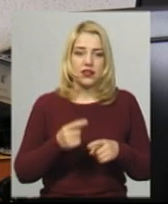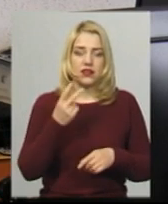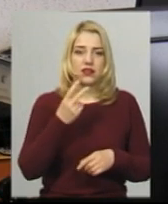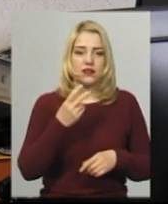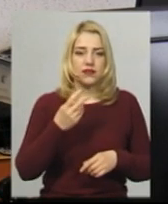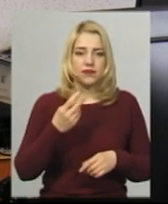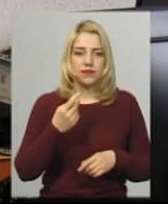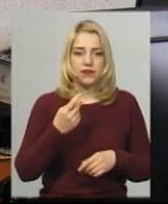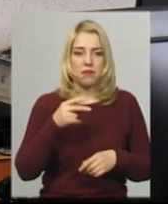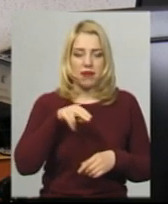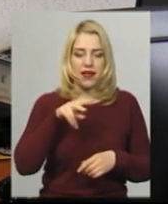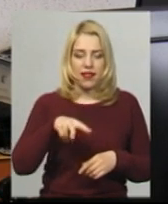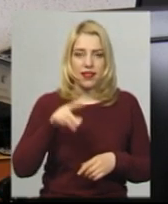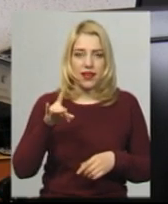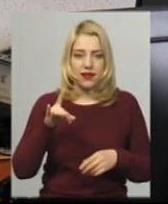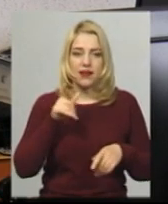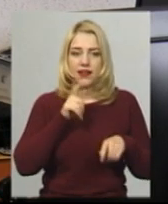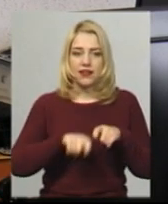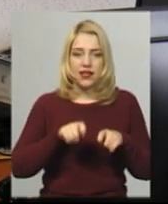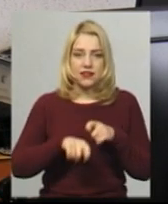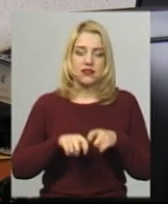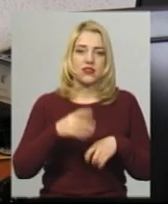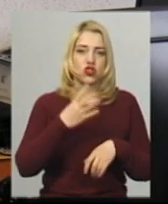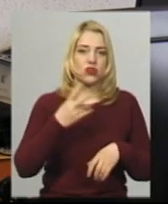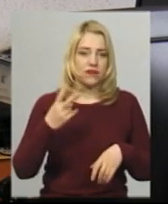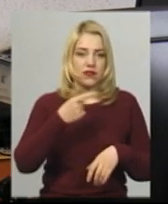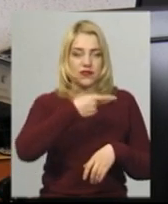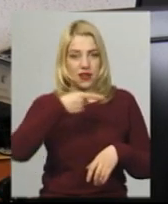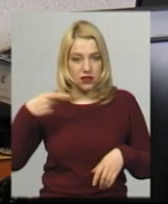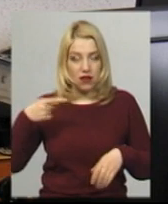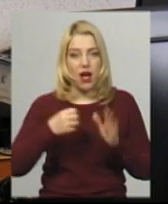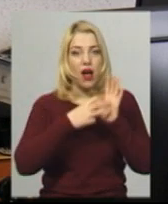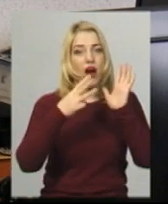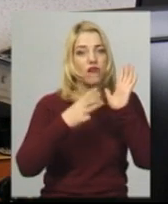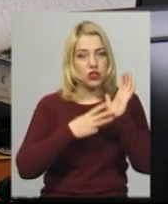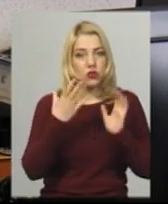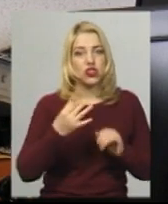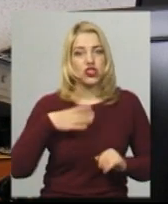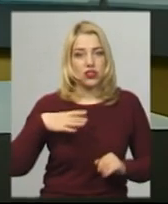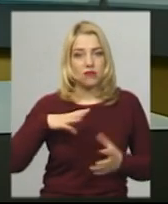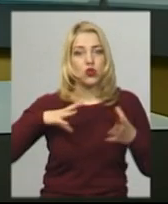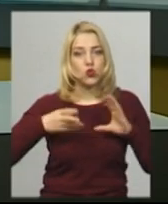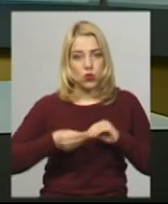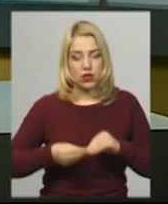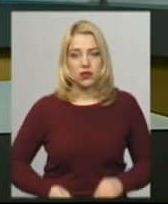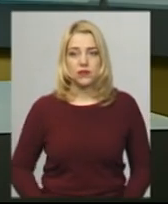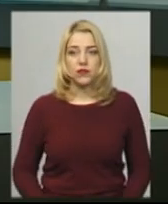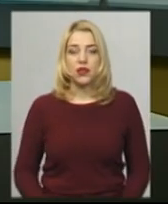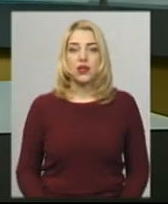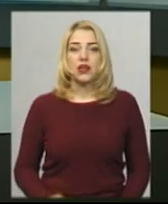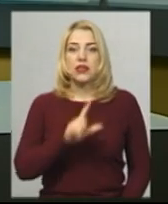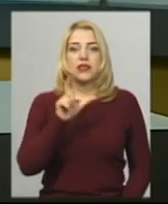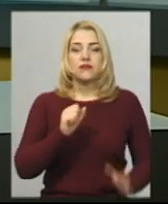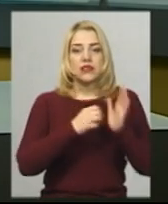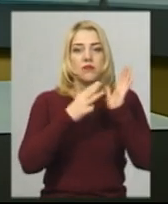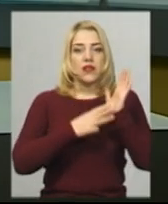негативні. По 18 ми ще чекаємо результат. З 18